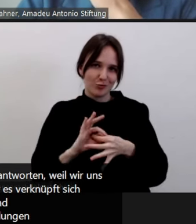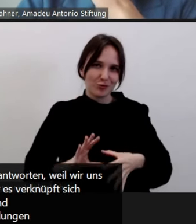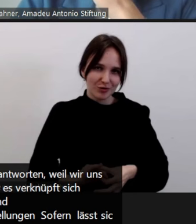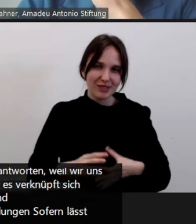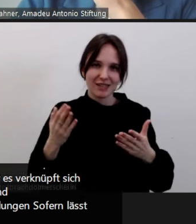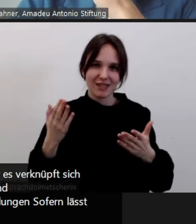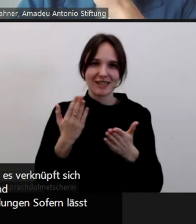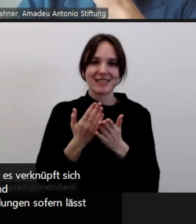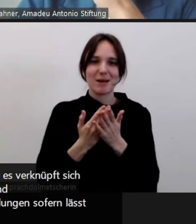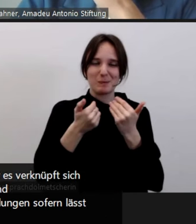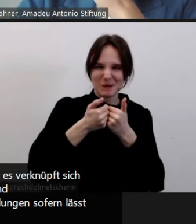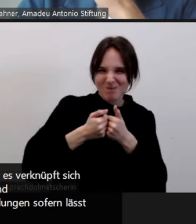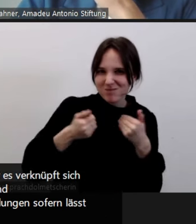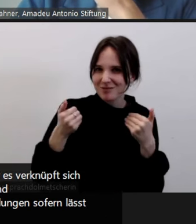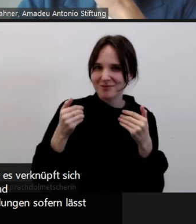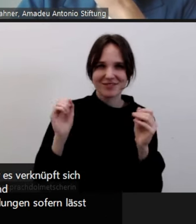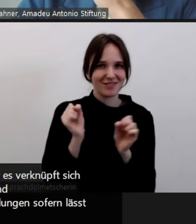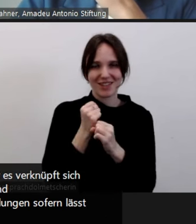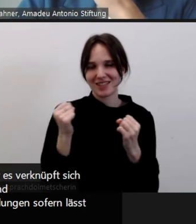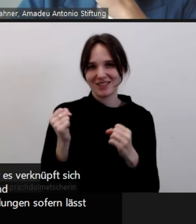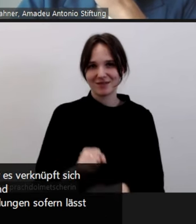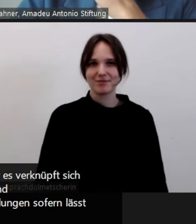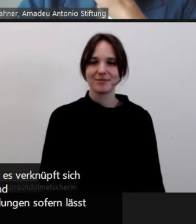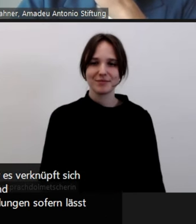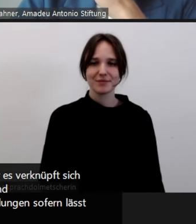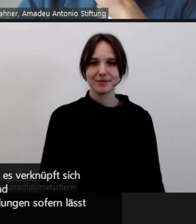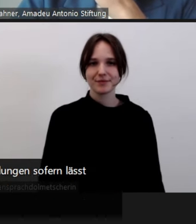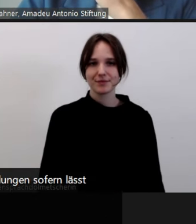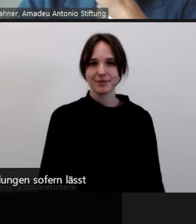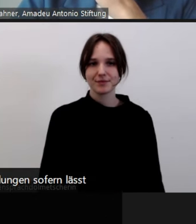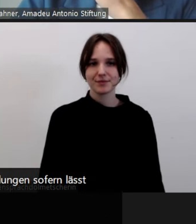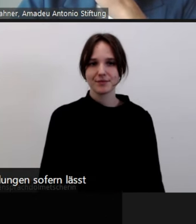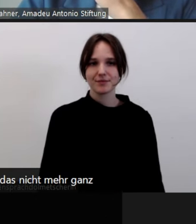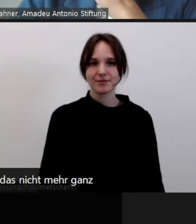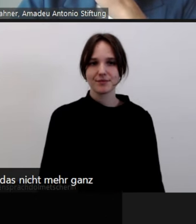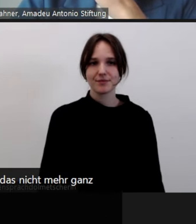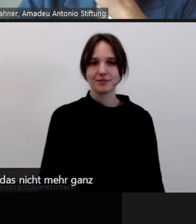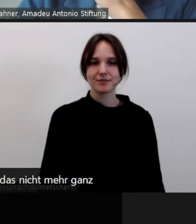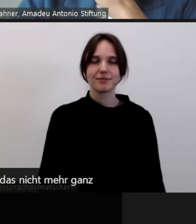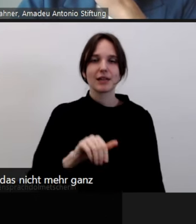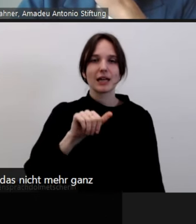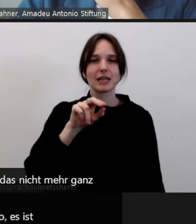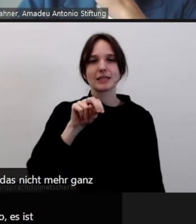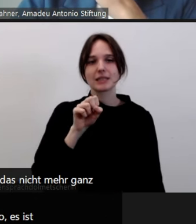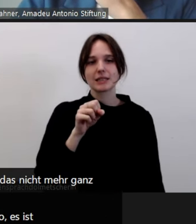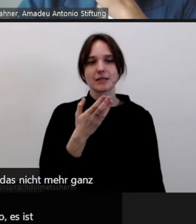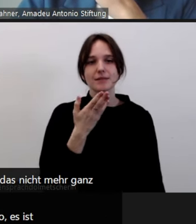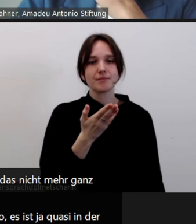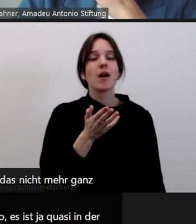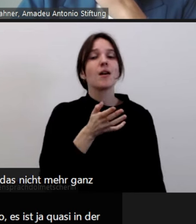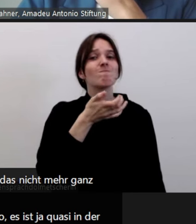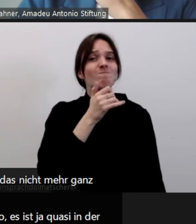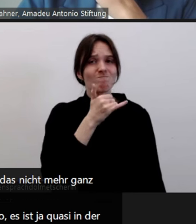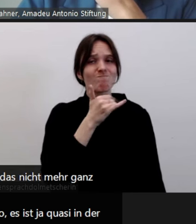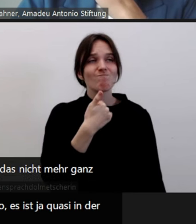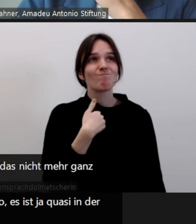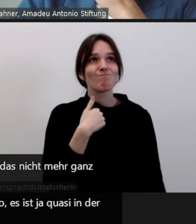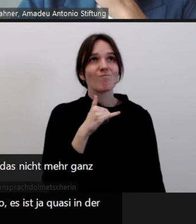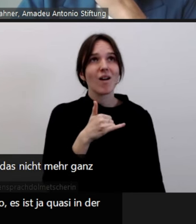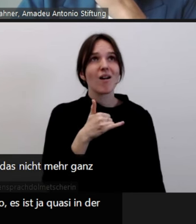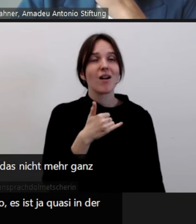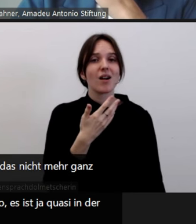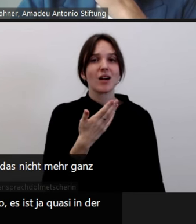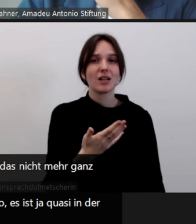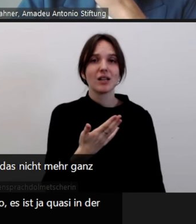Insofern lässt sich das nicht mehr ganz trennen voneinander. Ja, das ist auch gerade die Herausforderung. Also es ist ja quasi in der Auswertung, es ist ja sehr